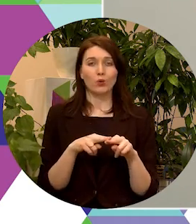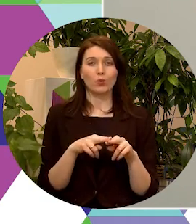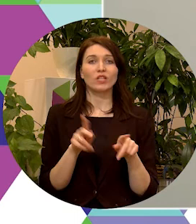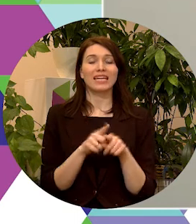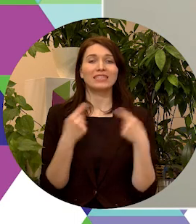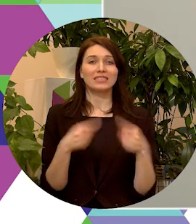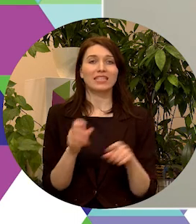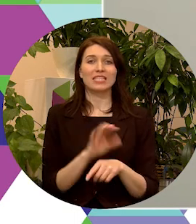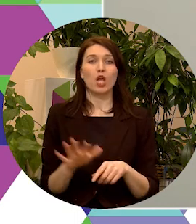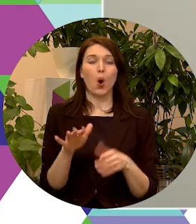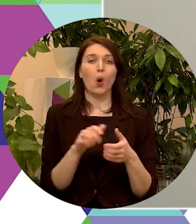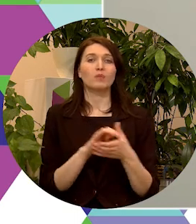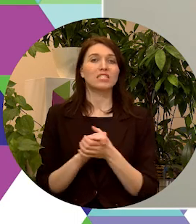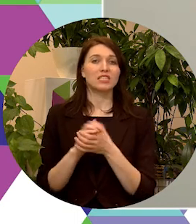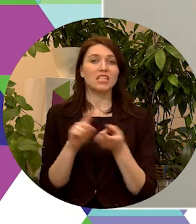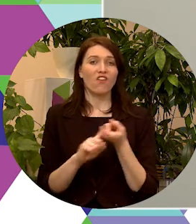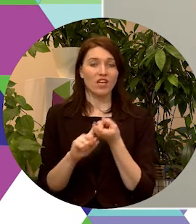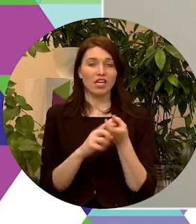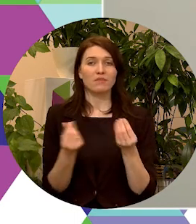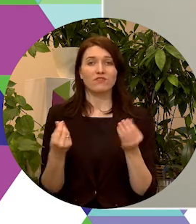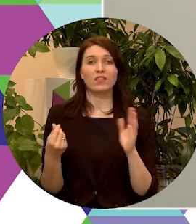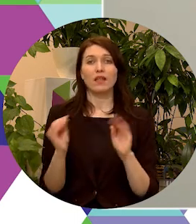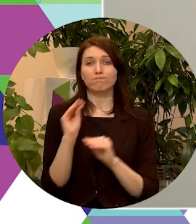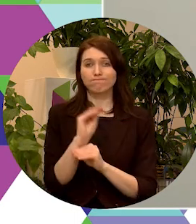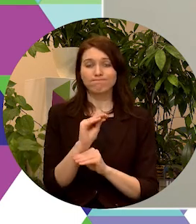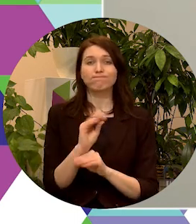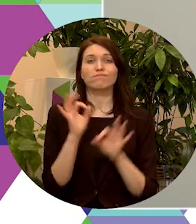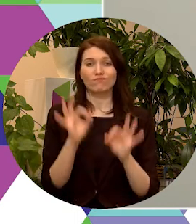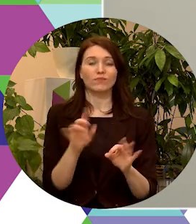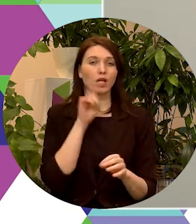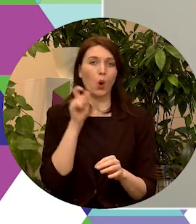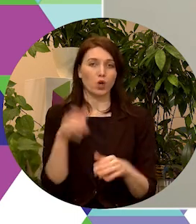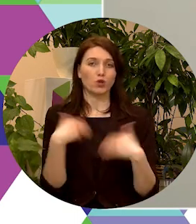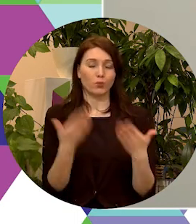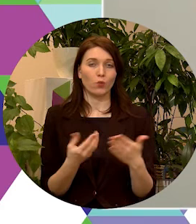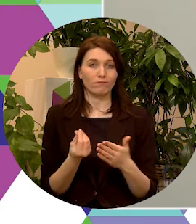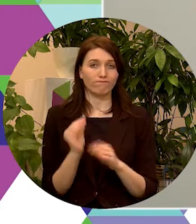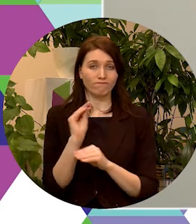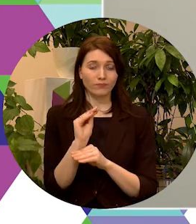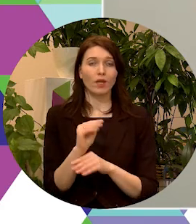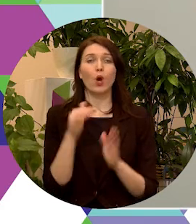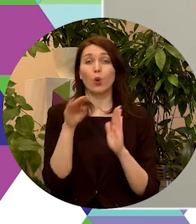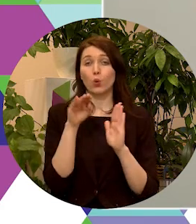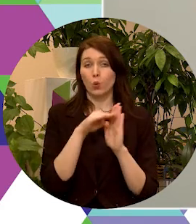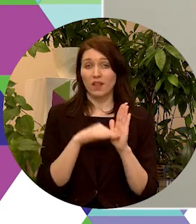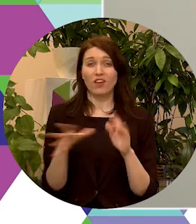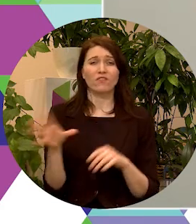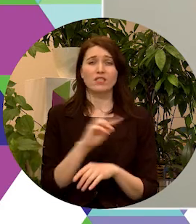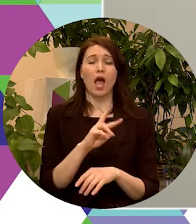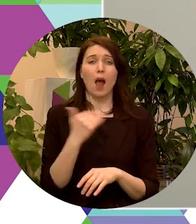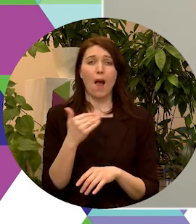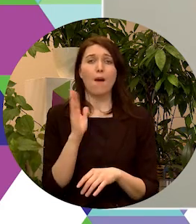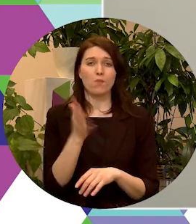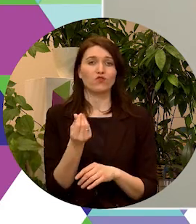cips Eiropas samienības finansētās programmas niekas īpaši atbalstu tieši jauniešiem. Un nosatījums te ir viens. Visam, kas tiks finansēts, ir